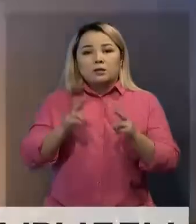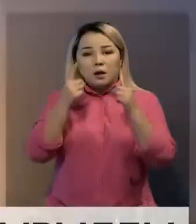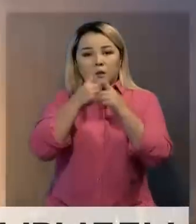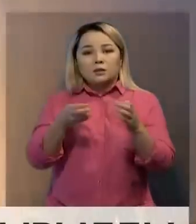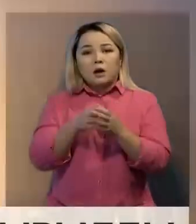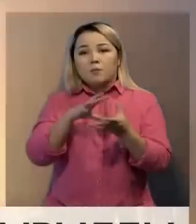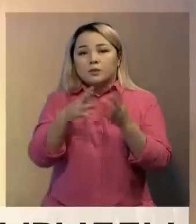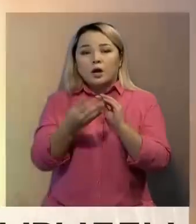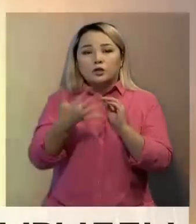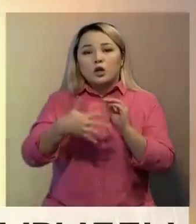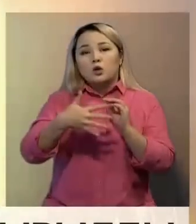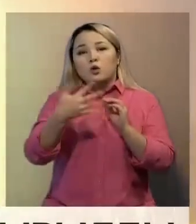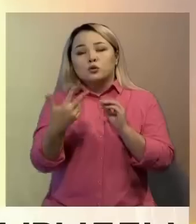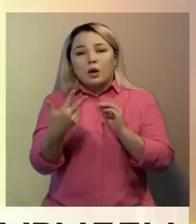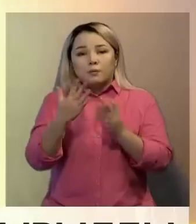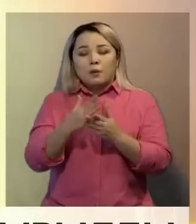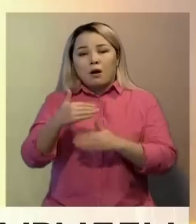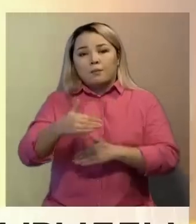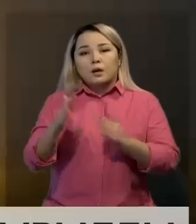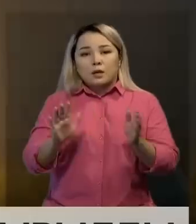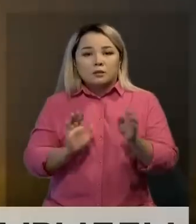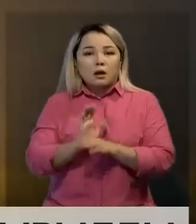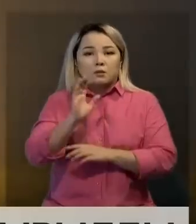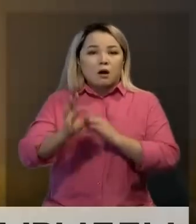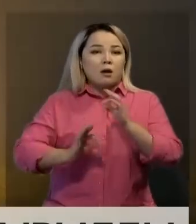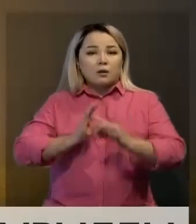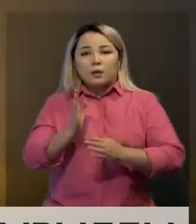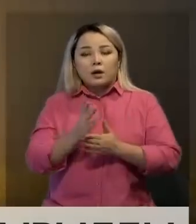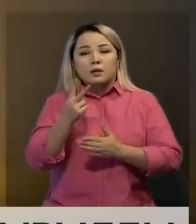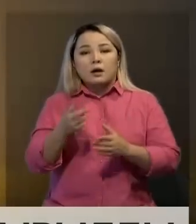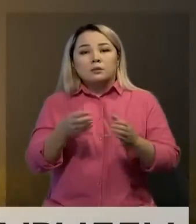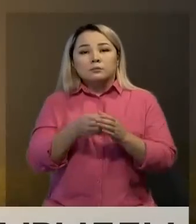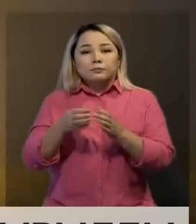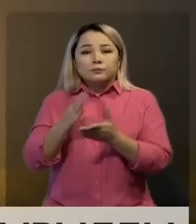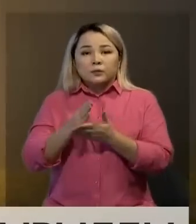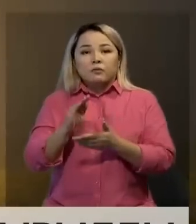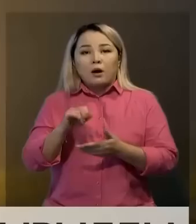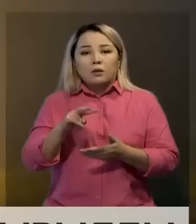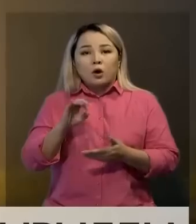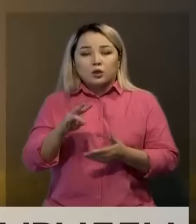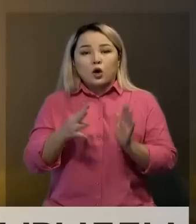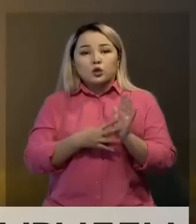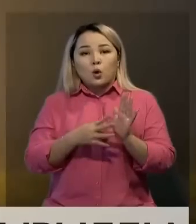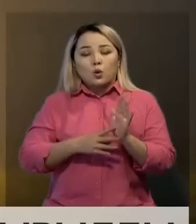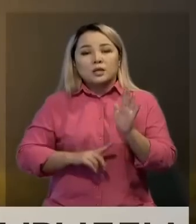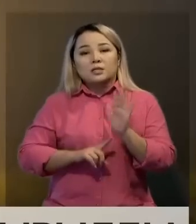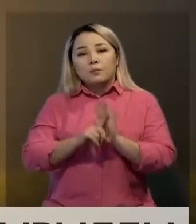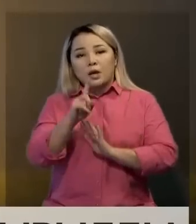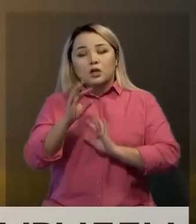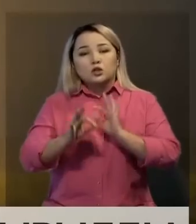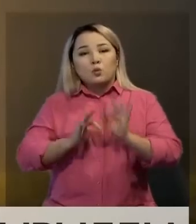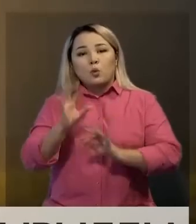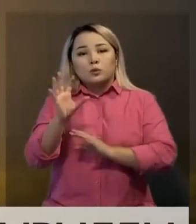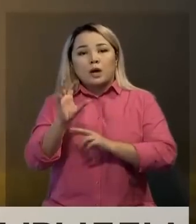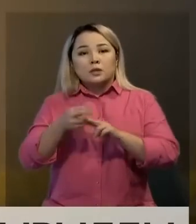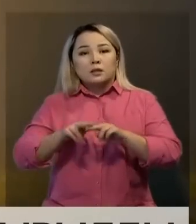басаяғы елі үш аппарат арбитаға шығарылды. Оларға екі сатылы фалқын тоғы зымыран мен жеткізілген спутниктер Флоридадығы